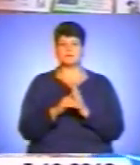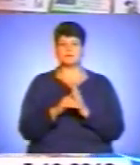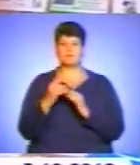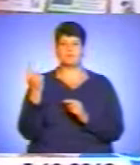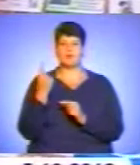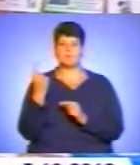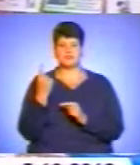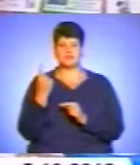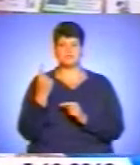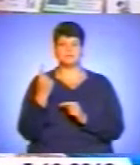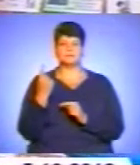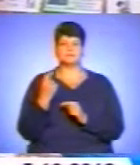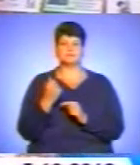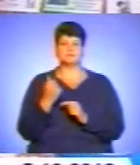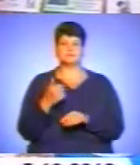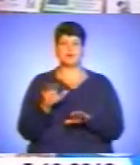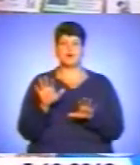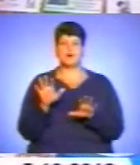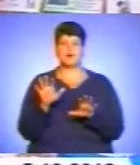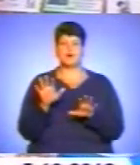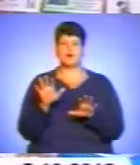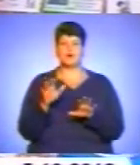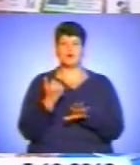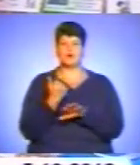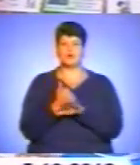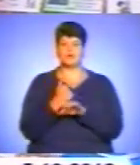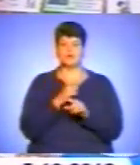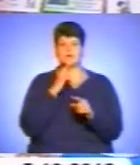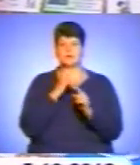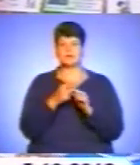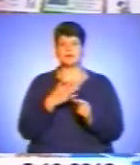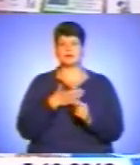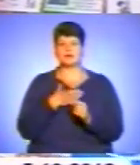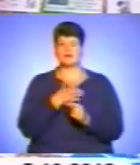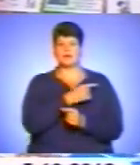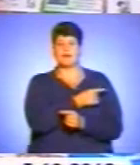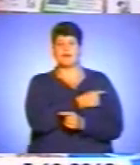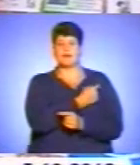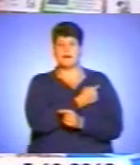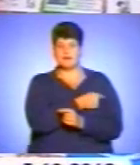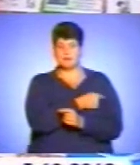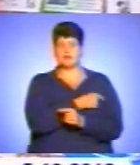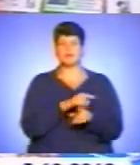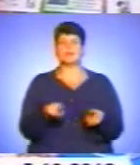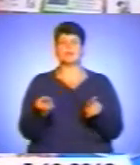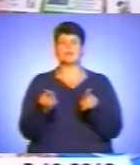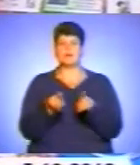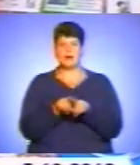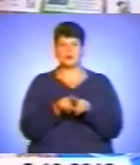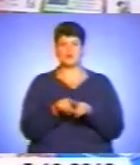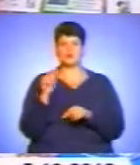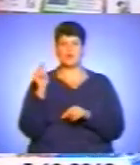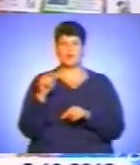-перше, головна сестра нашої лікарні, а також з